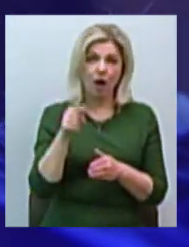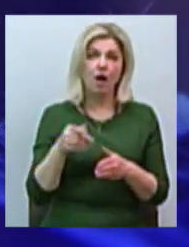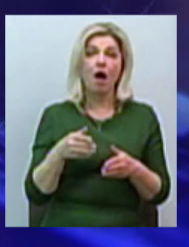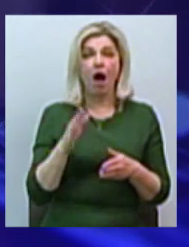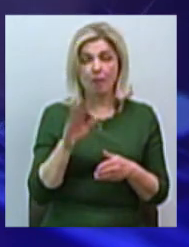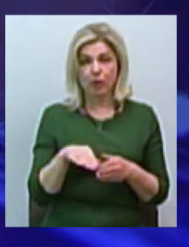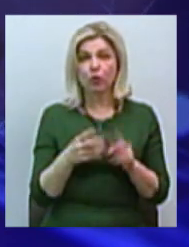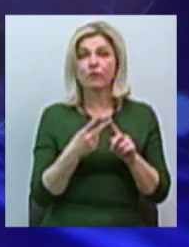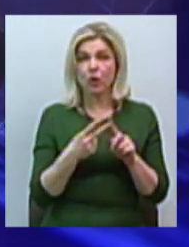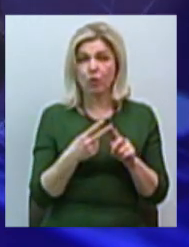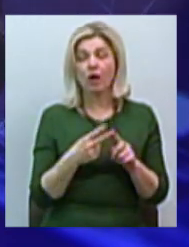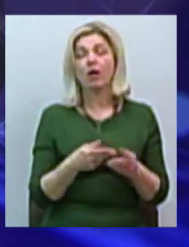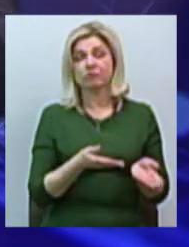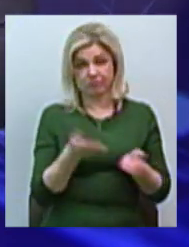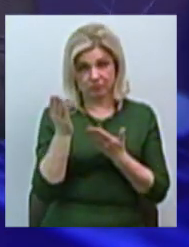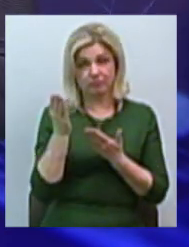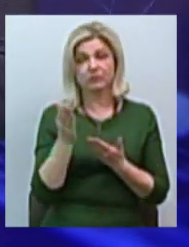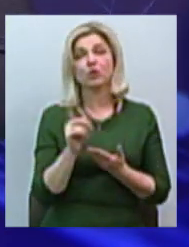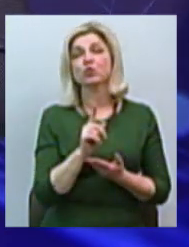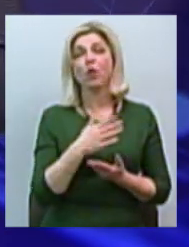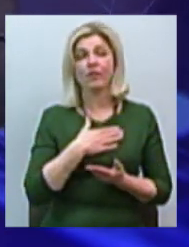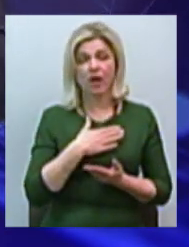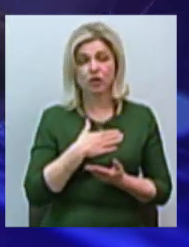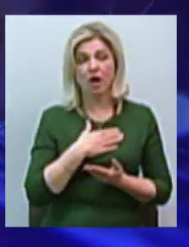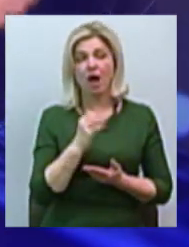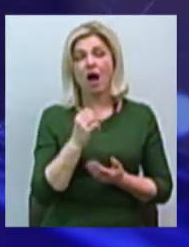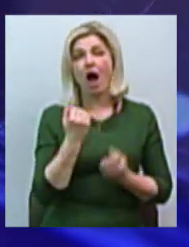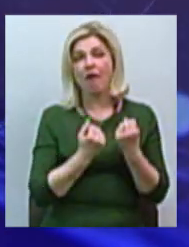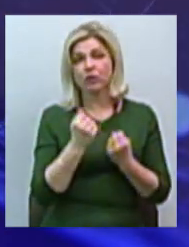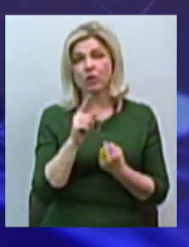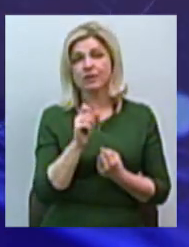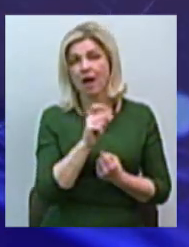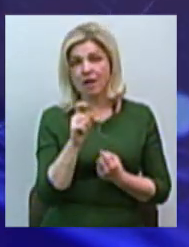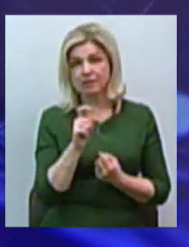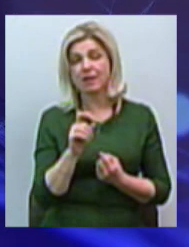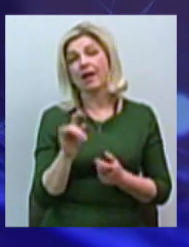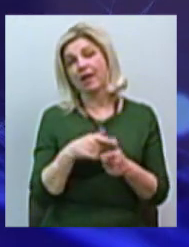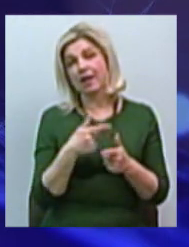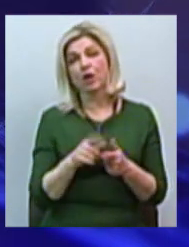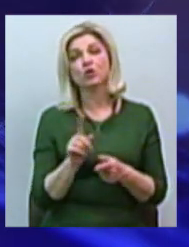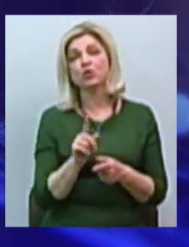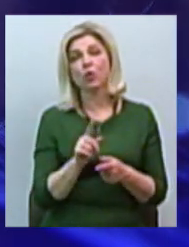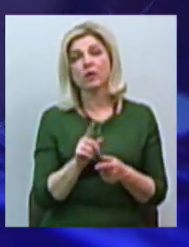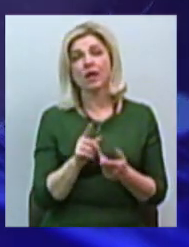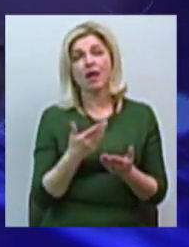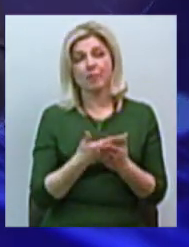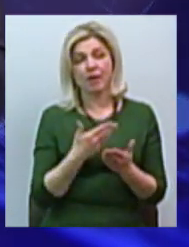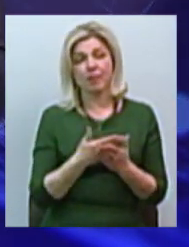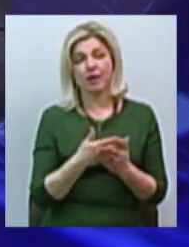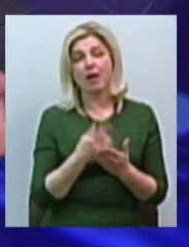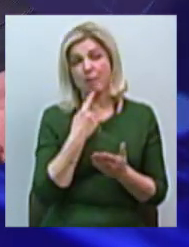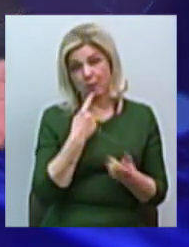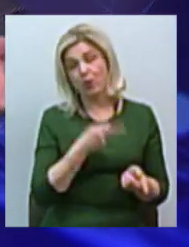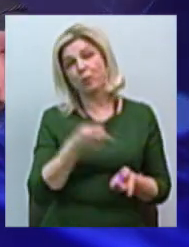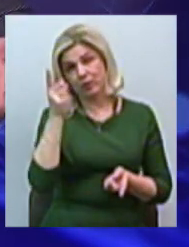ну іди, зайди туда, да, с нашим, чем там, с Автозазом, с тем же, даже с тем же Антоновым, пойди зайди.